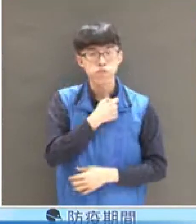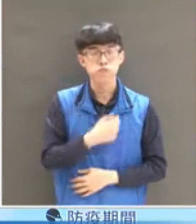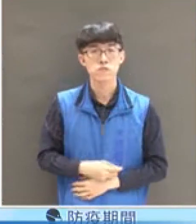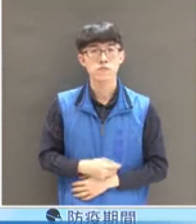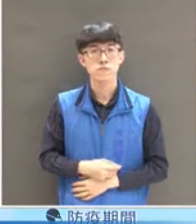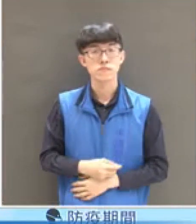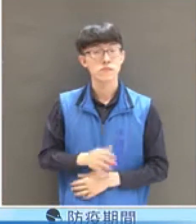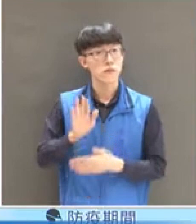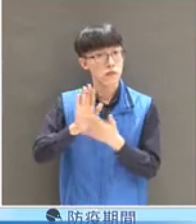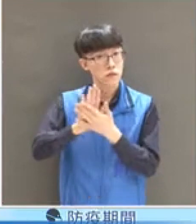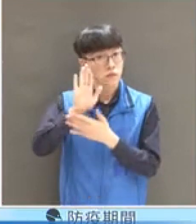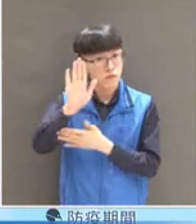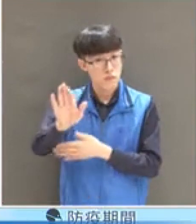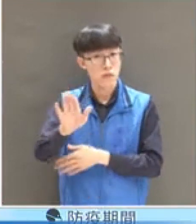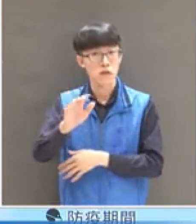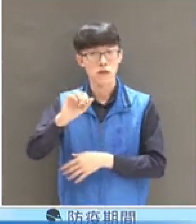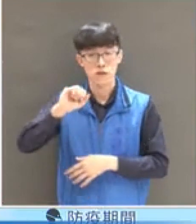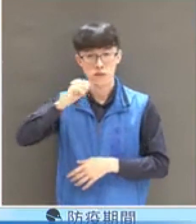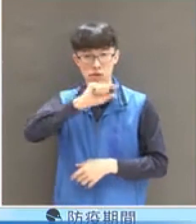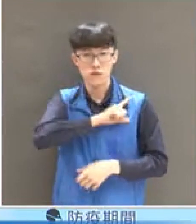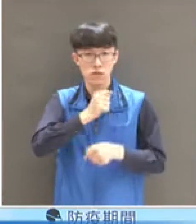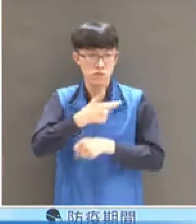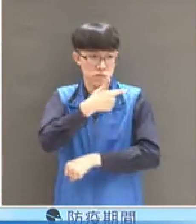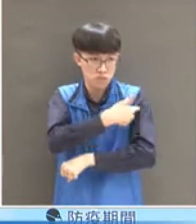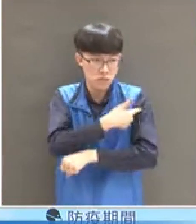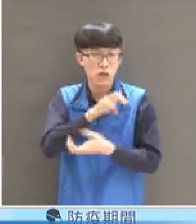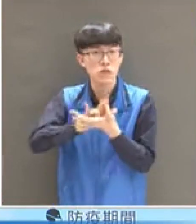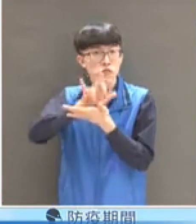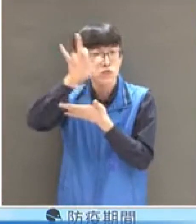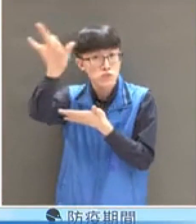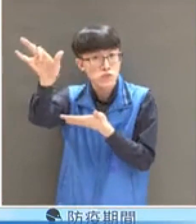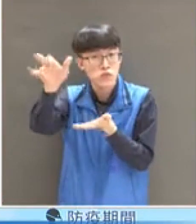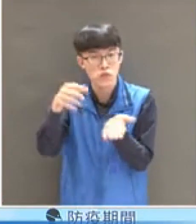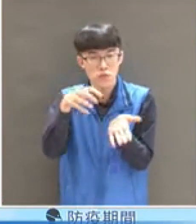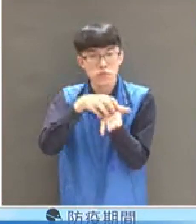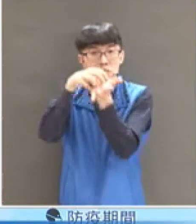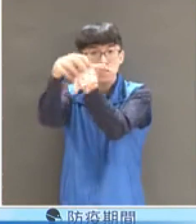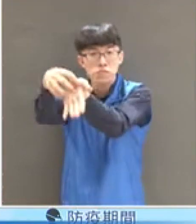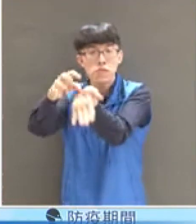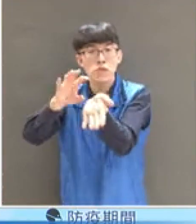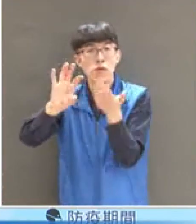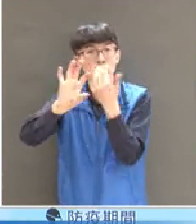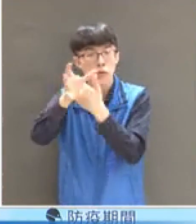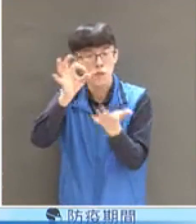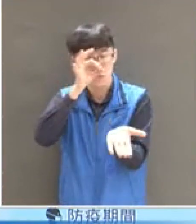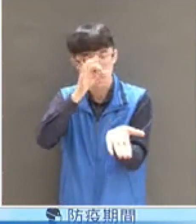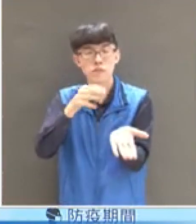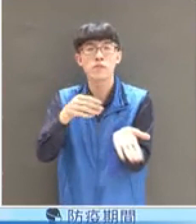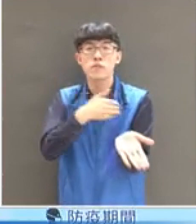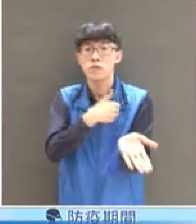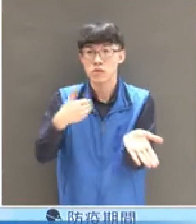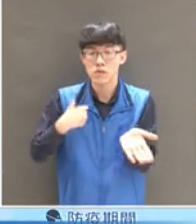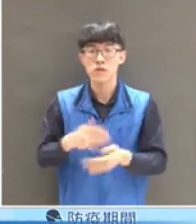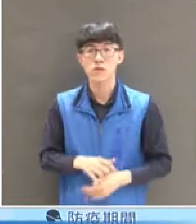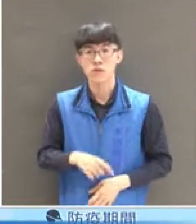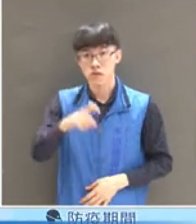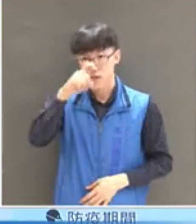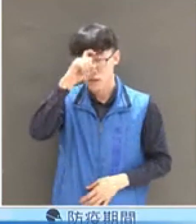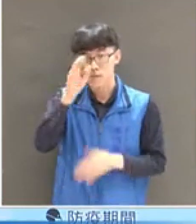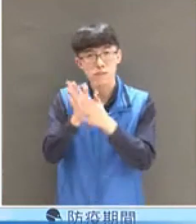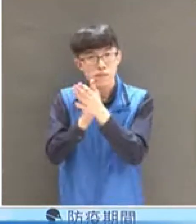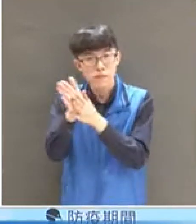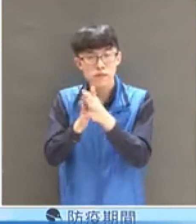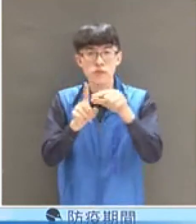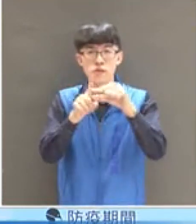需要通行的通行證之一一個疫苗的發展一定是可長可久拜託中央不要急先